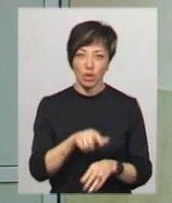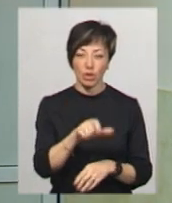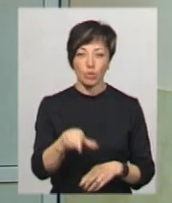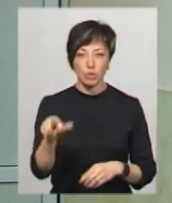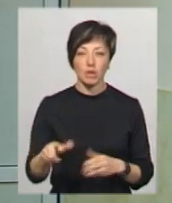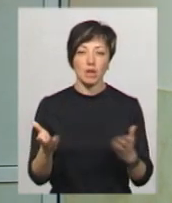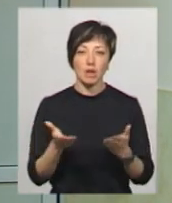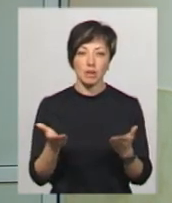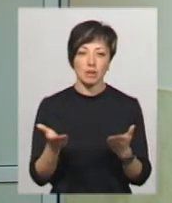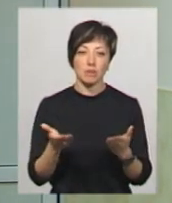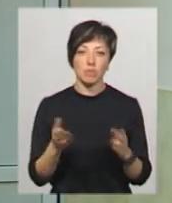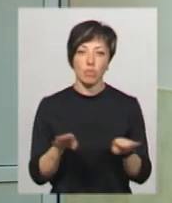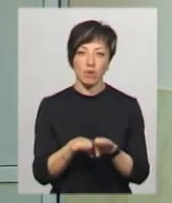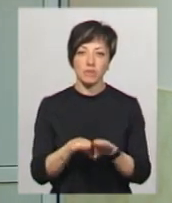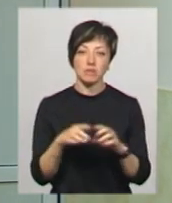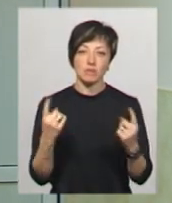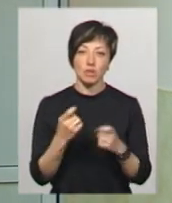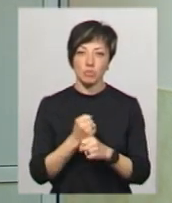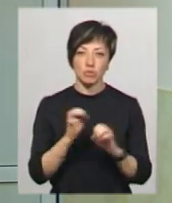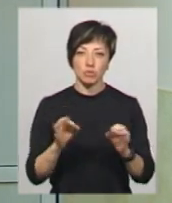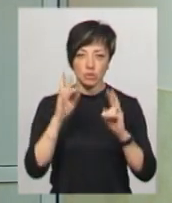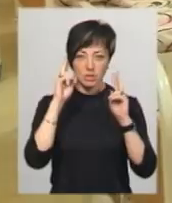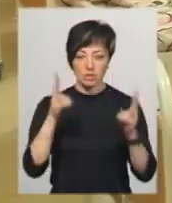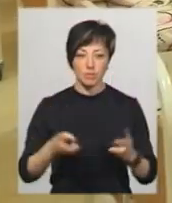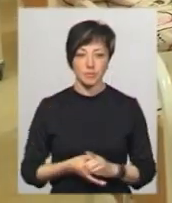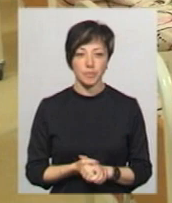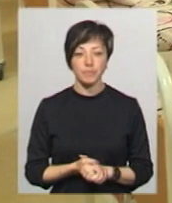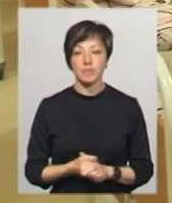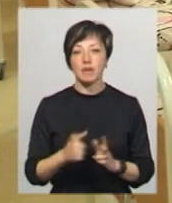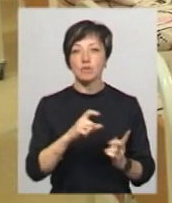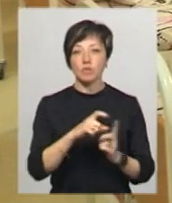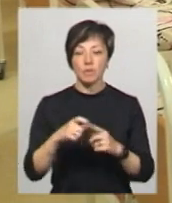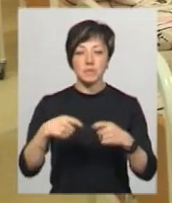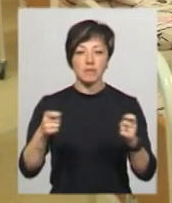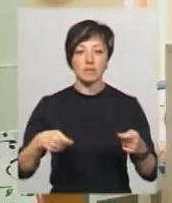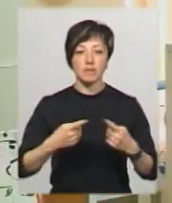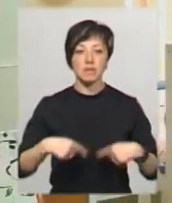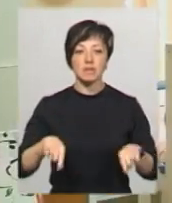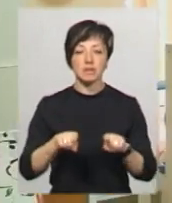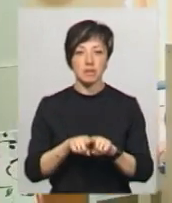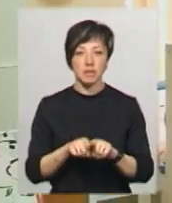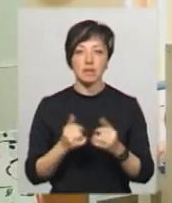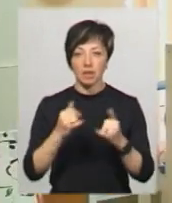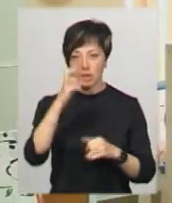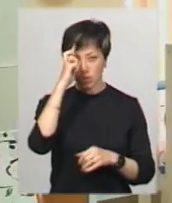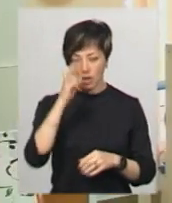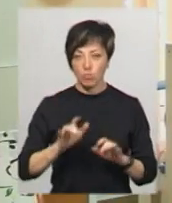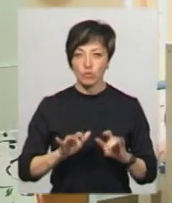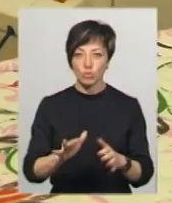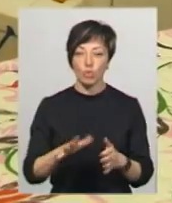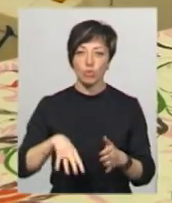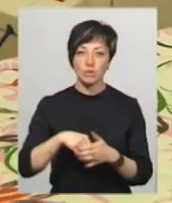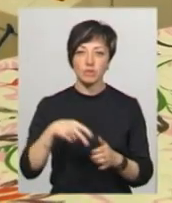крім звичайної роботи, нічого не знають в медичному профіці. За словами завідуючого відділення Віталія Онуфрана, для держави процедура